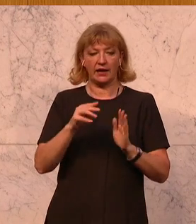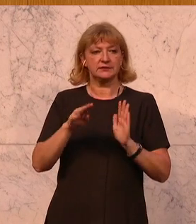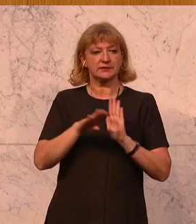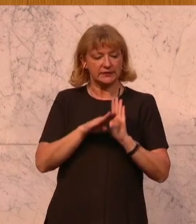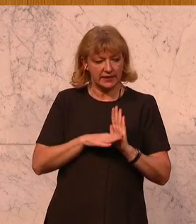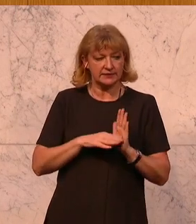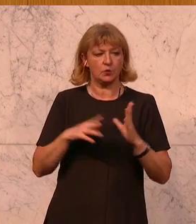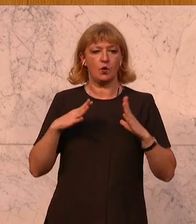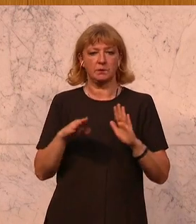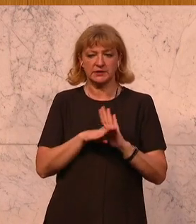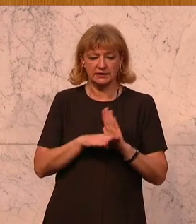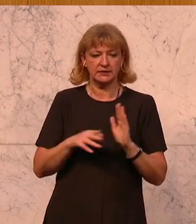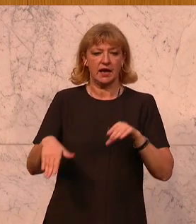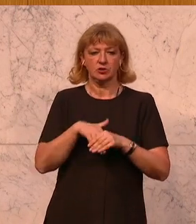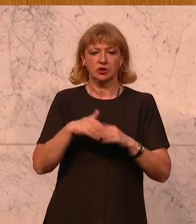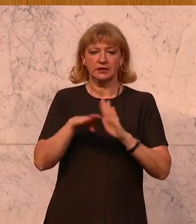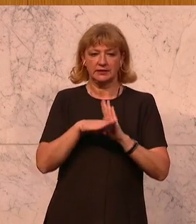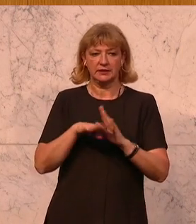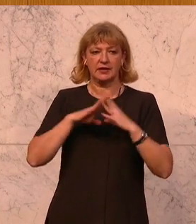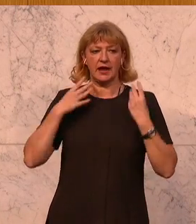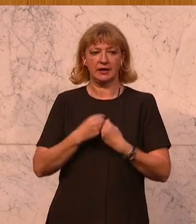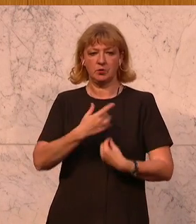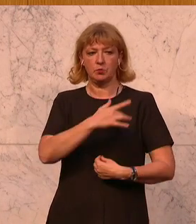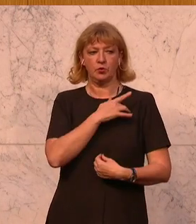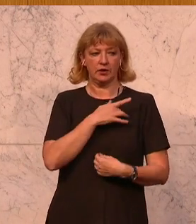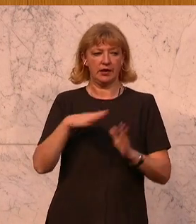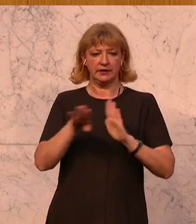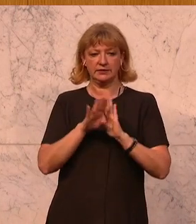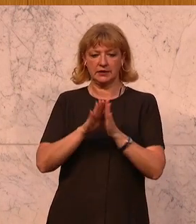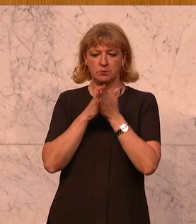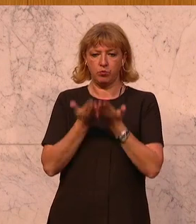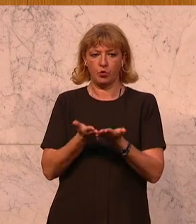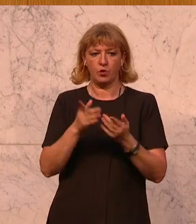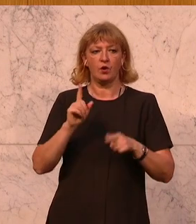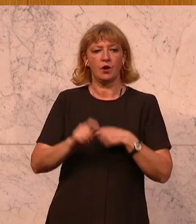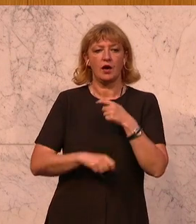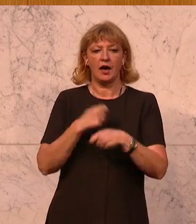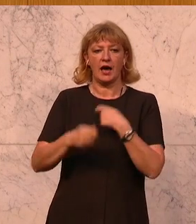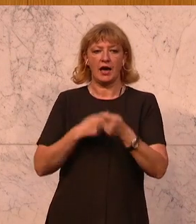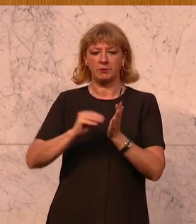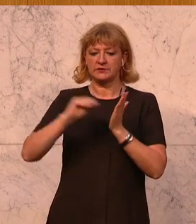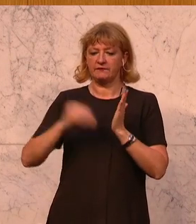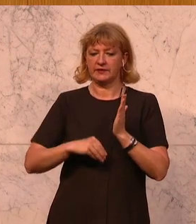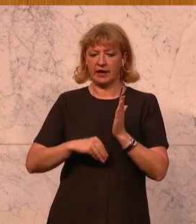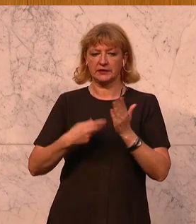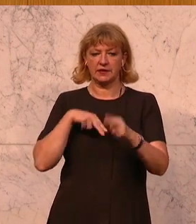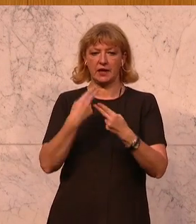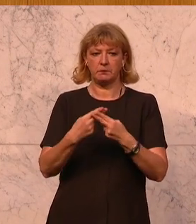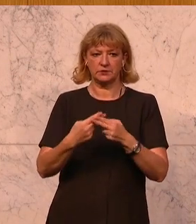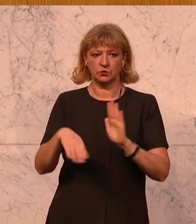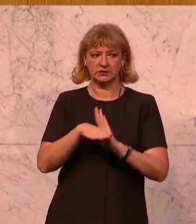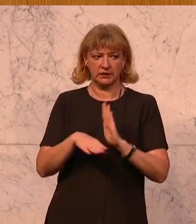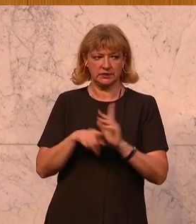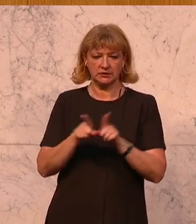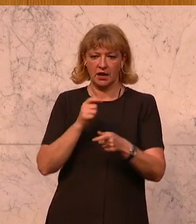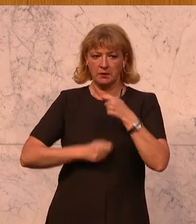Urlaubsgesetz, das Angestelltengesetz, das allgemeine bürgerliche Gesetzbuch, das Arbeitsvertragsanpassungsgesetz, das